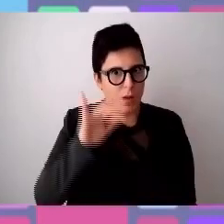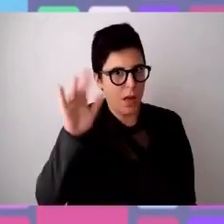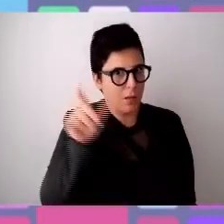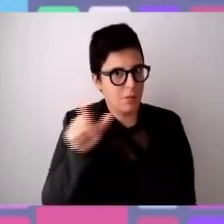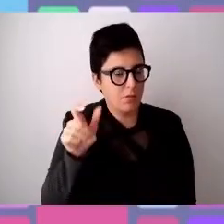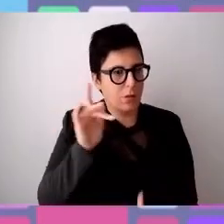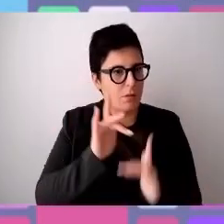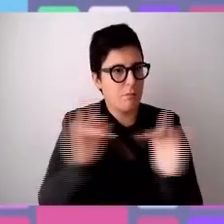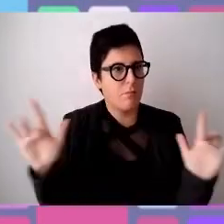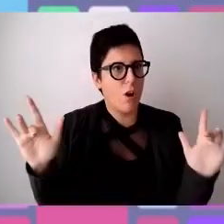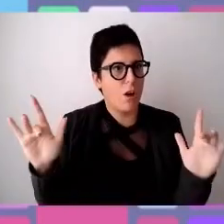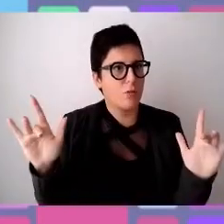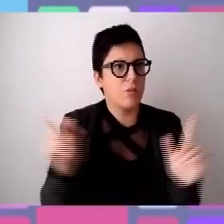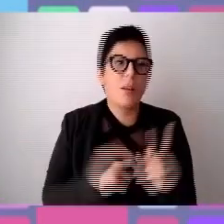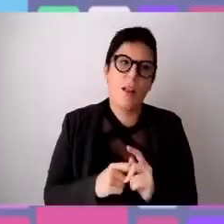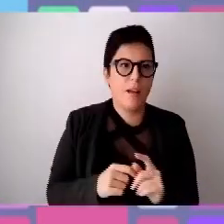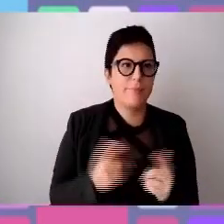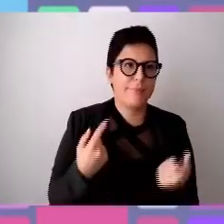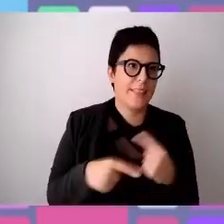il bilancio potrebbe cambiare